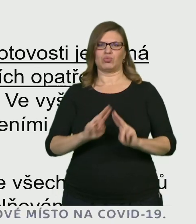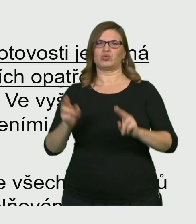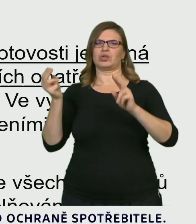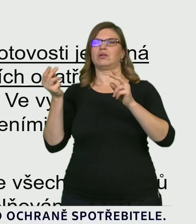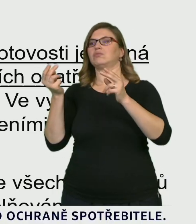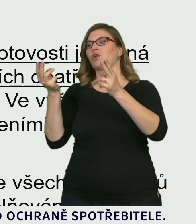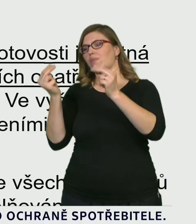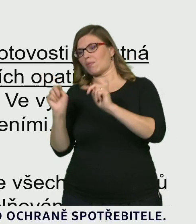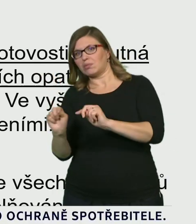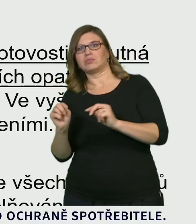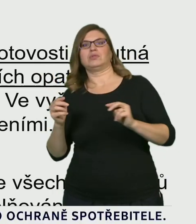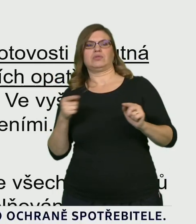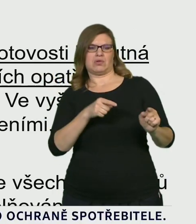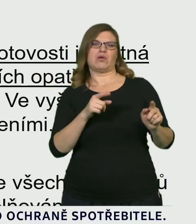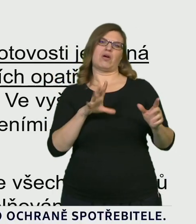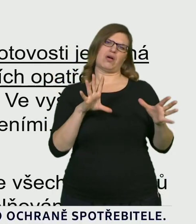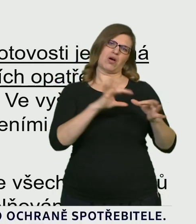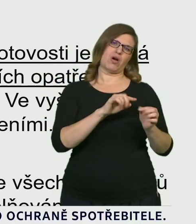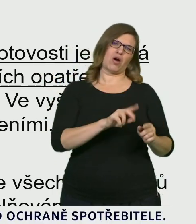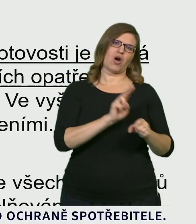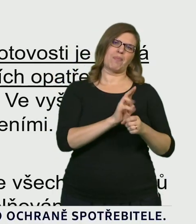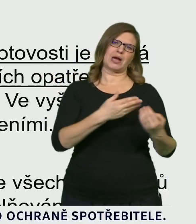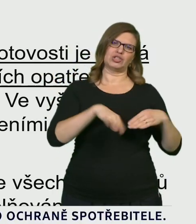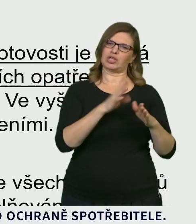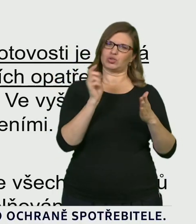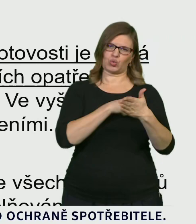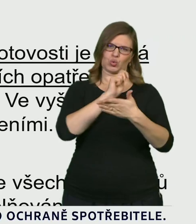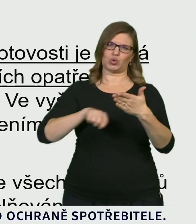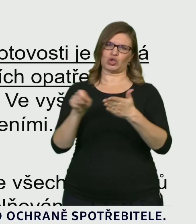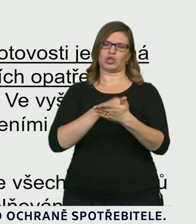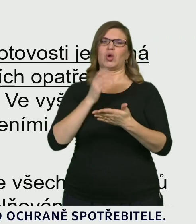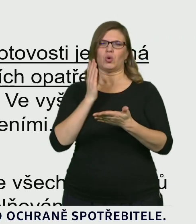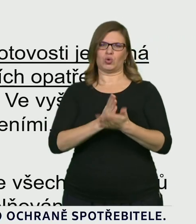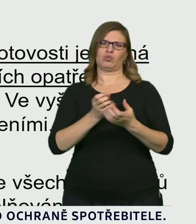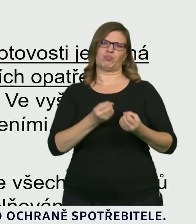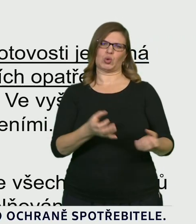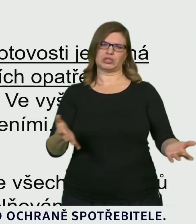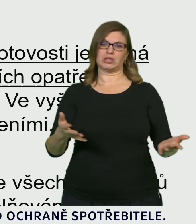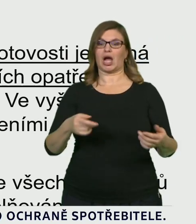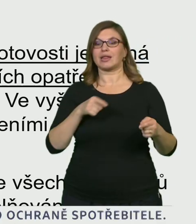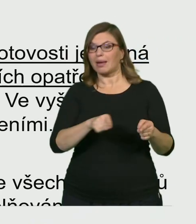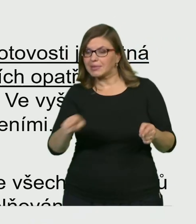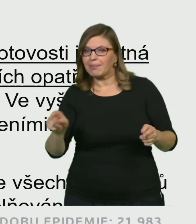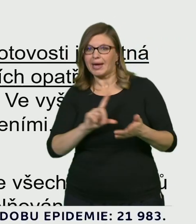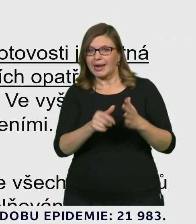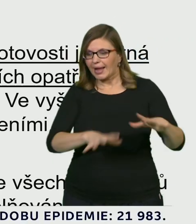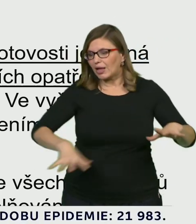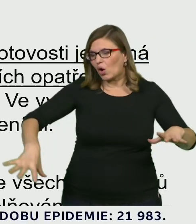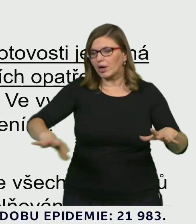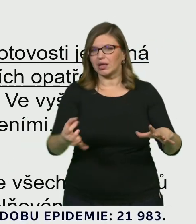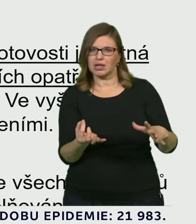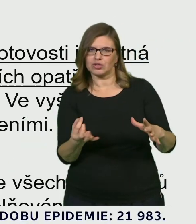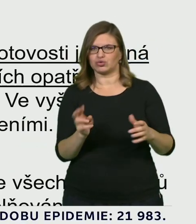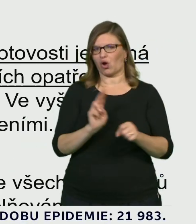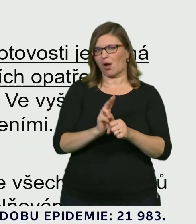už jsme na nízkých hranicích rizika nebo na nízké úrovni rizika, potom si můžeme dovolit i určité difference a tento